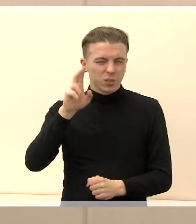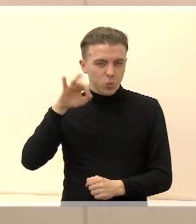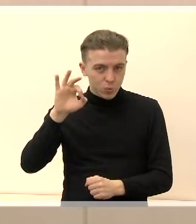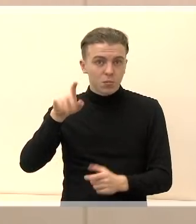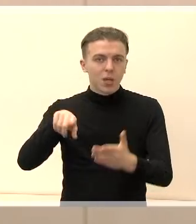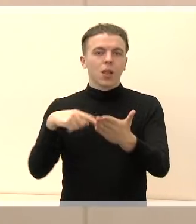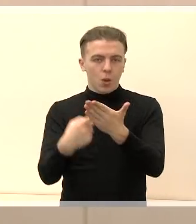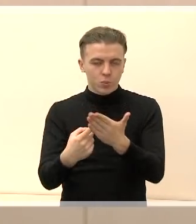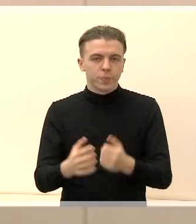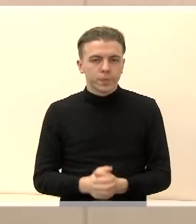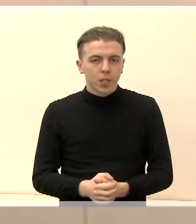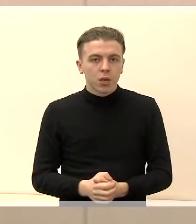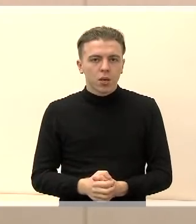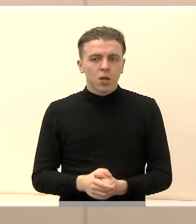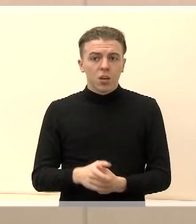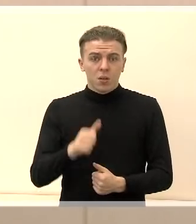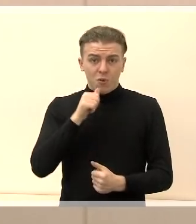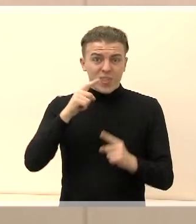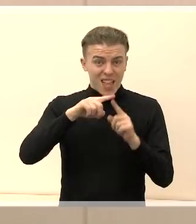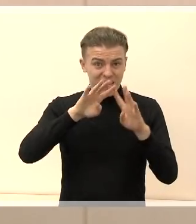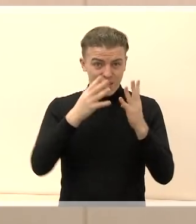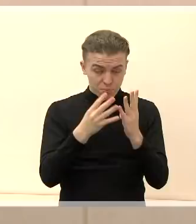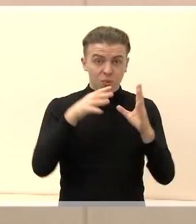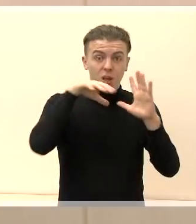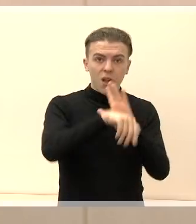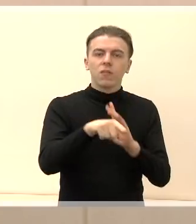Klausimėlis toks. Ko siektumėte tapęs tarybos nariu?